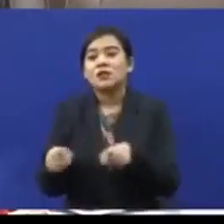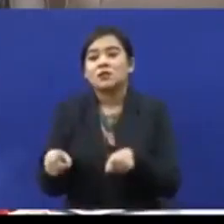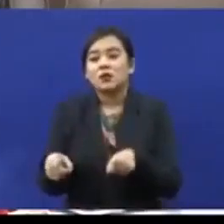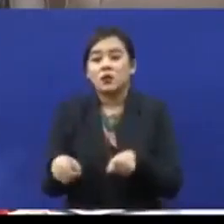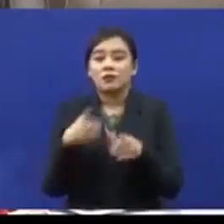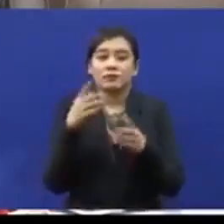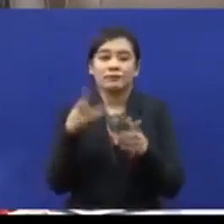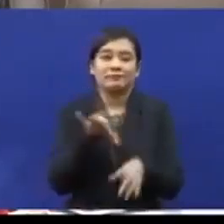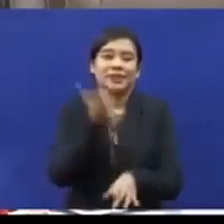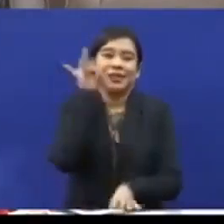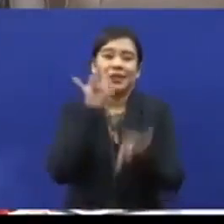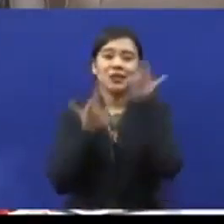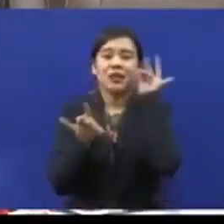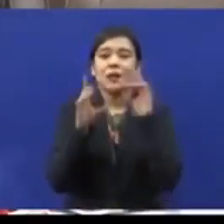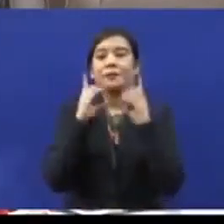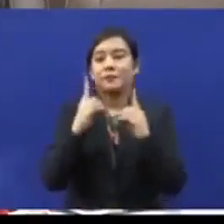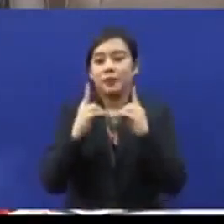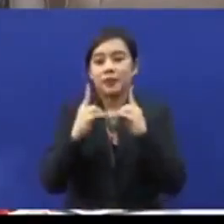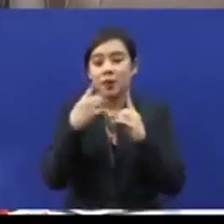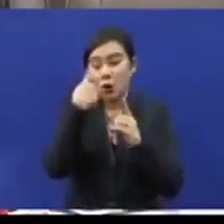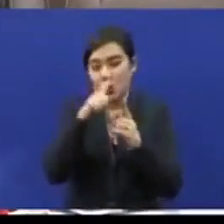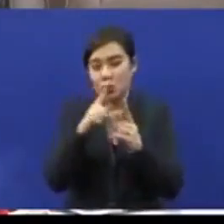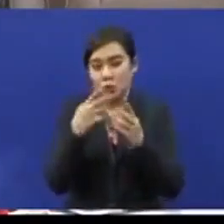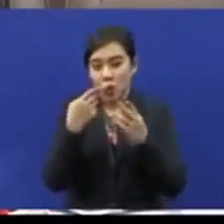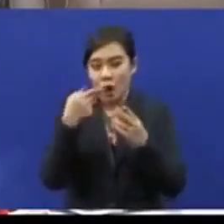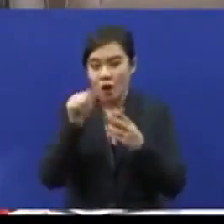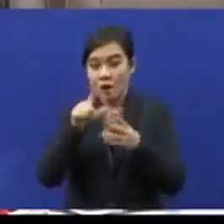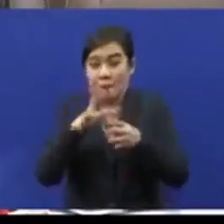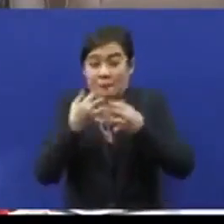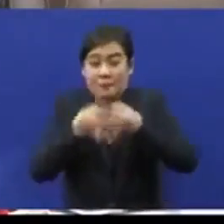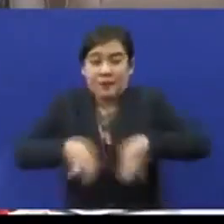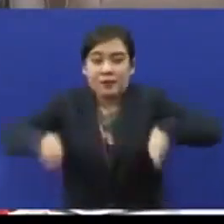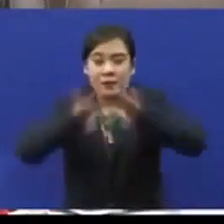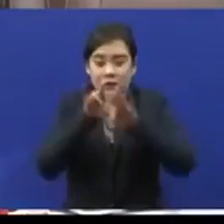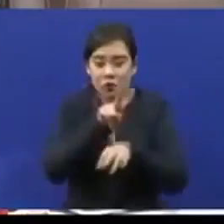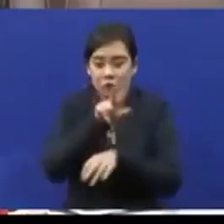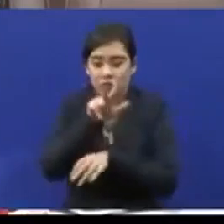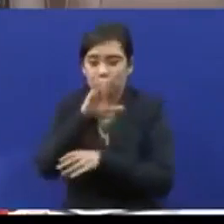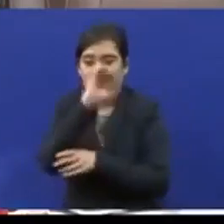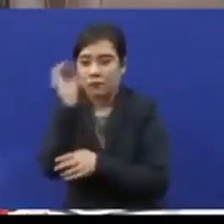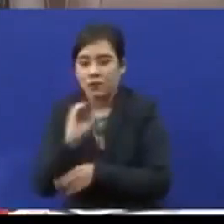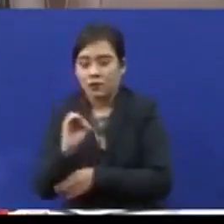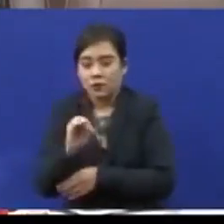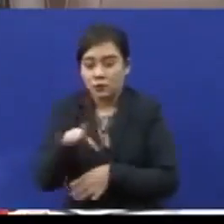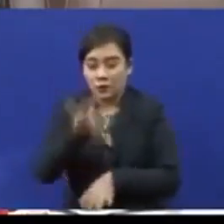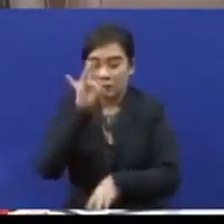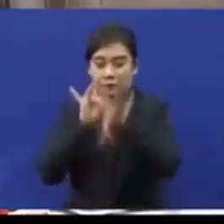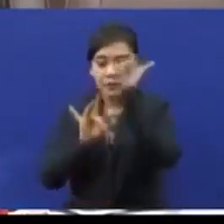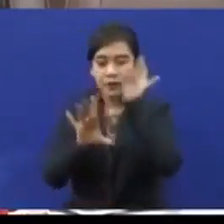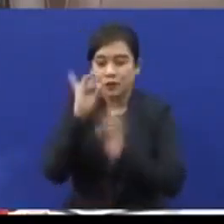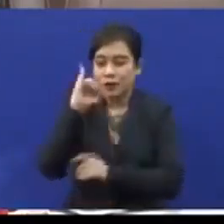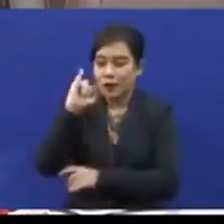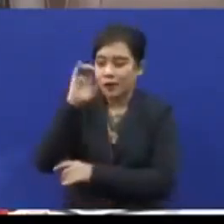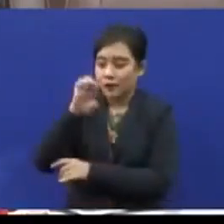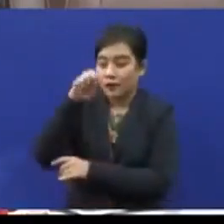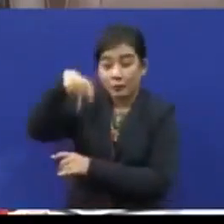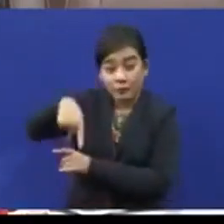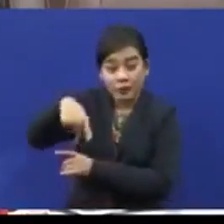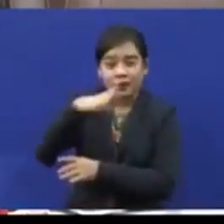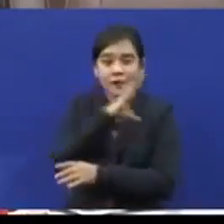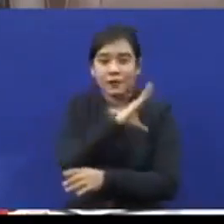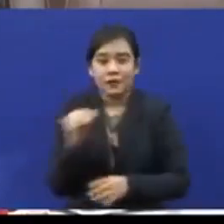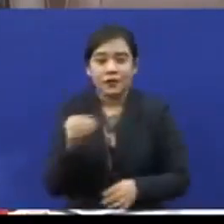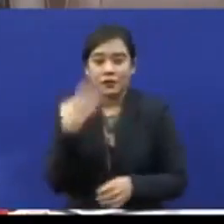pendidikan sebagai aspek yang paling penting. 23% memilih program intervensi awal, 19